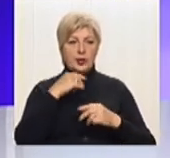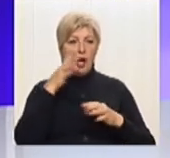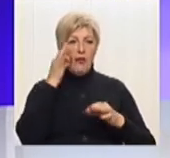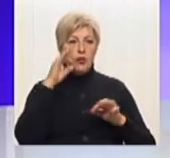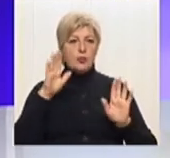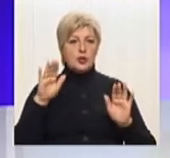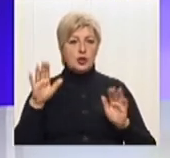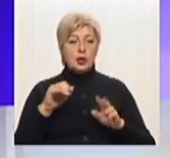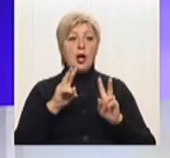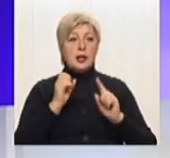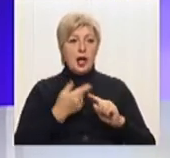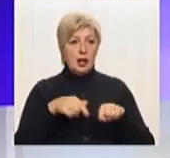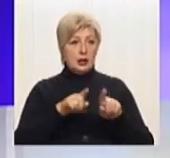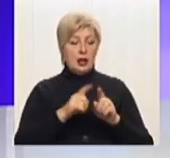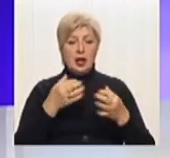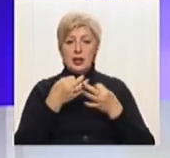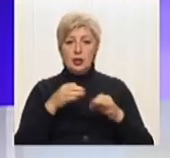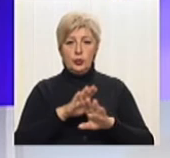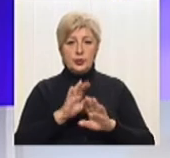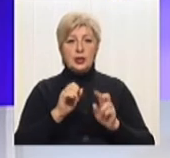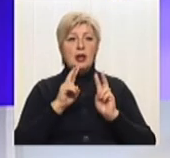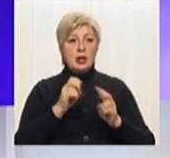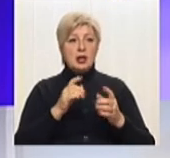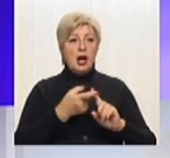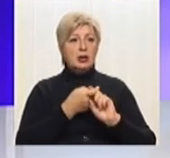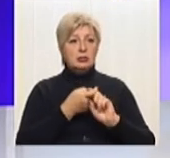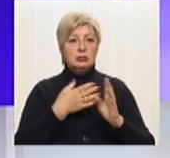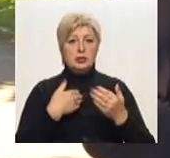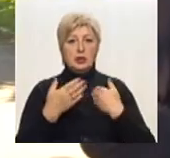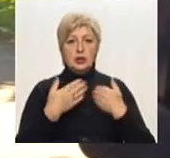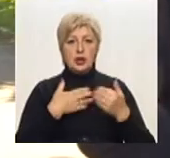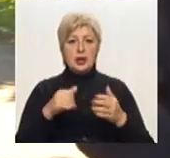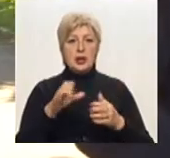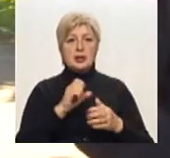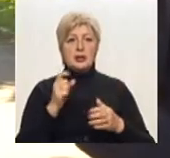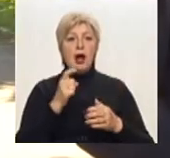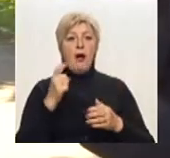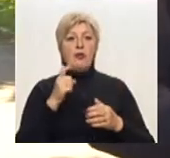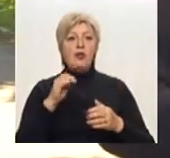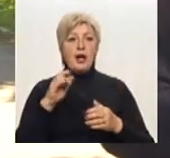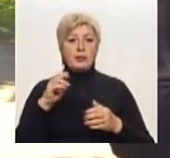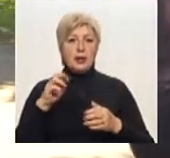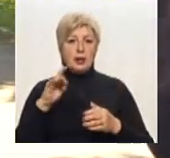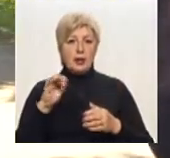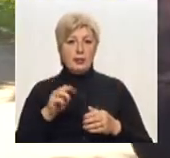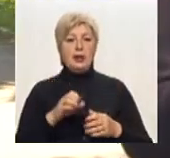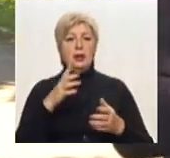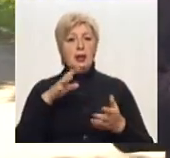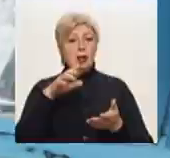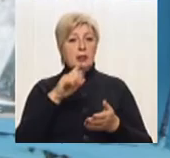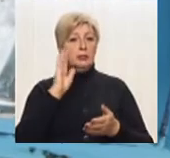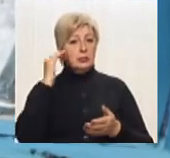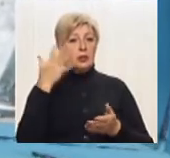ситуацій і як налагодити партнерські стосунки із фермерами». Олександр Малиновський бджільництвом займається 19